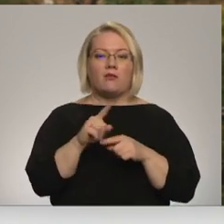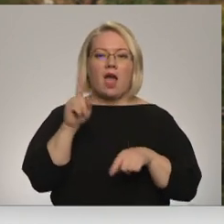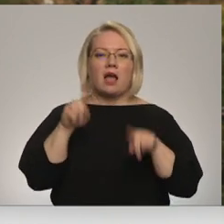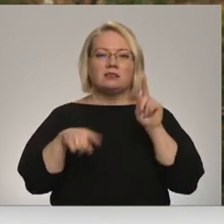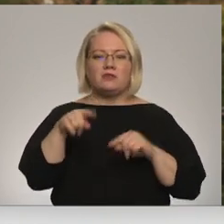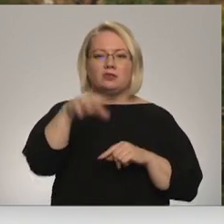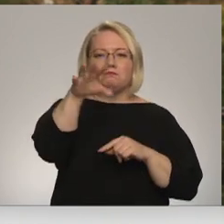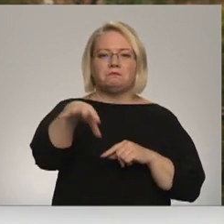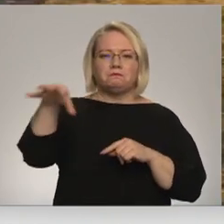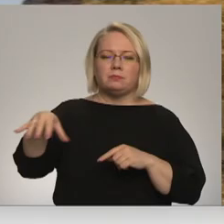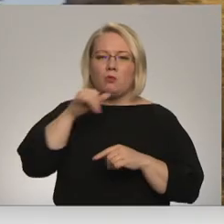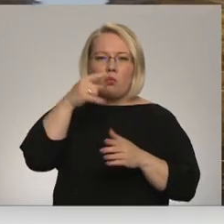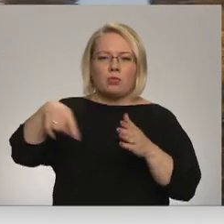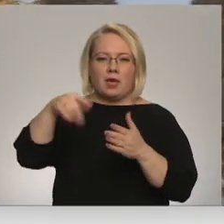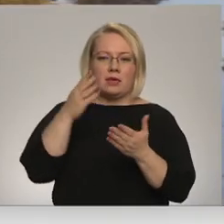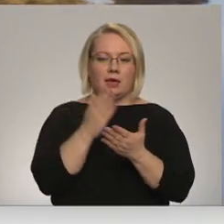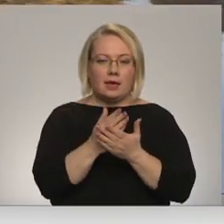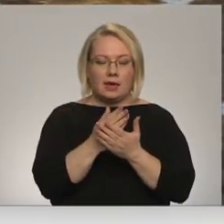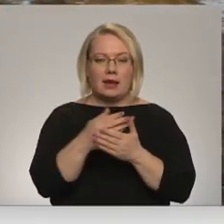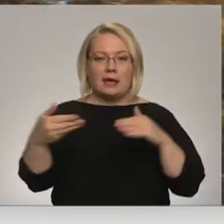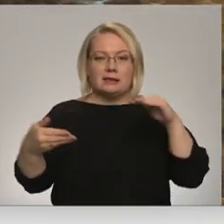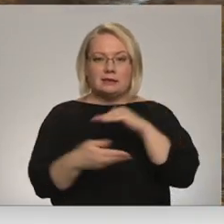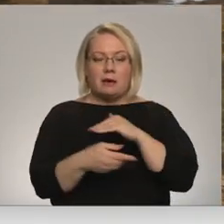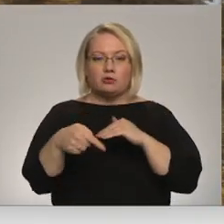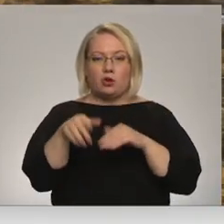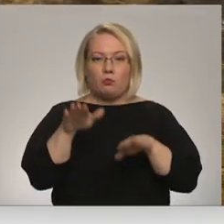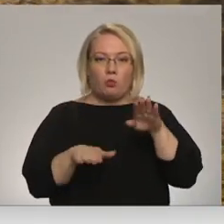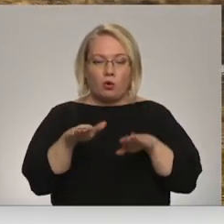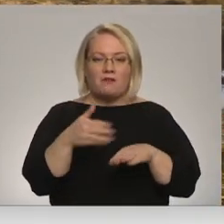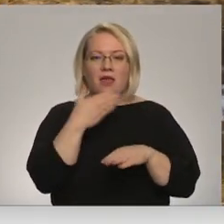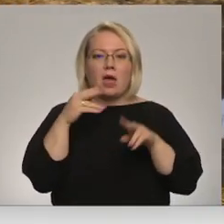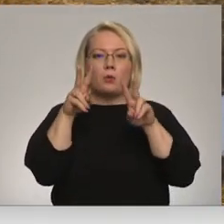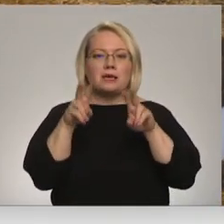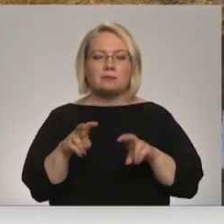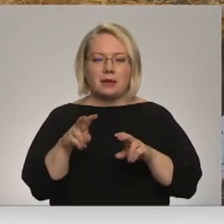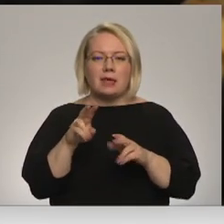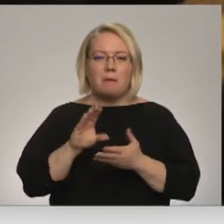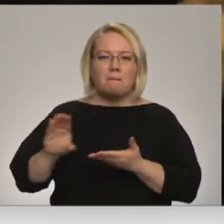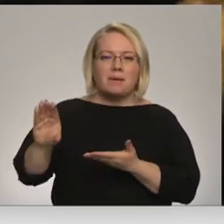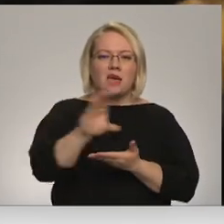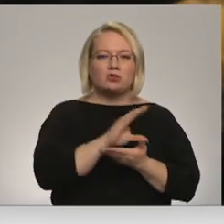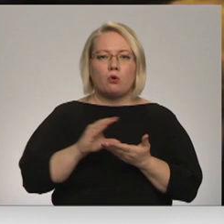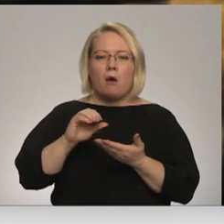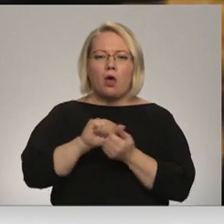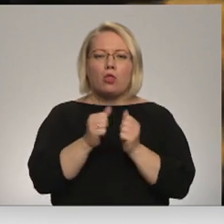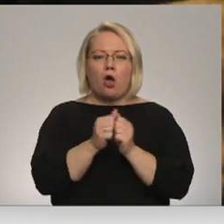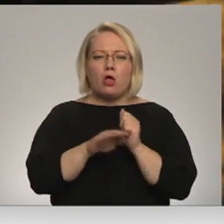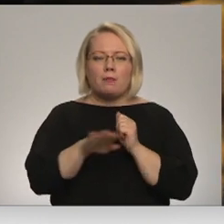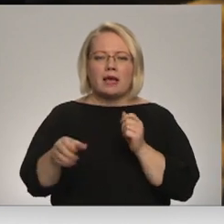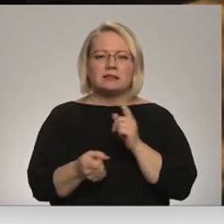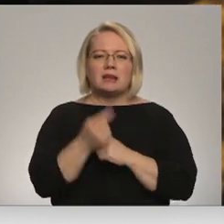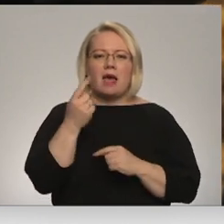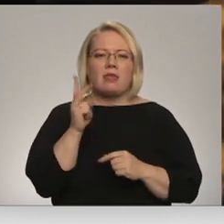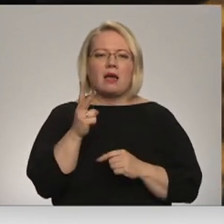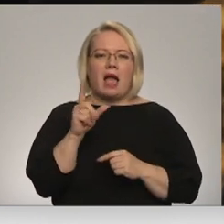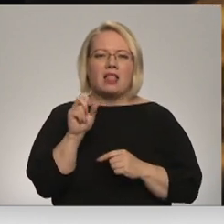izvietots mazliet viņa dziļā. Zem šeit esošā purvē ir vēl neizpētīta biezuma dolomīta slāns, kas augstnē rada kaļķainu